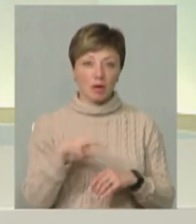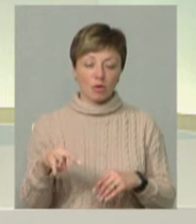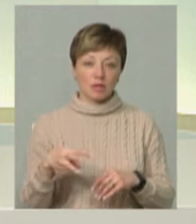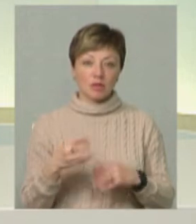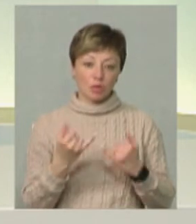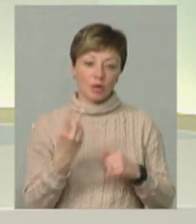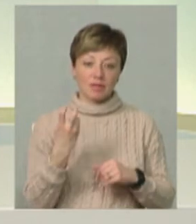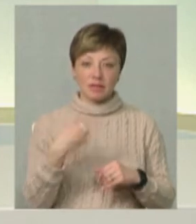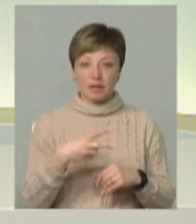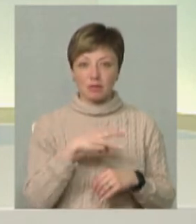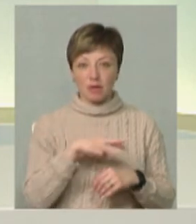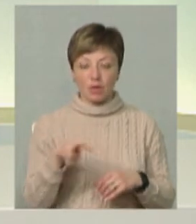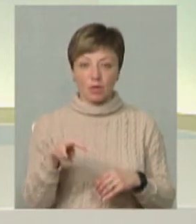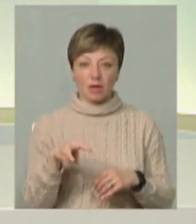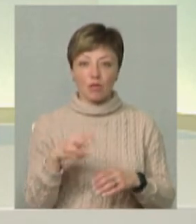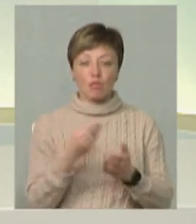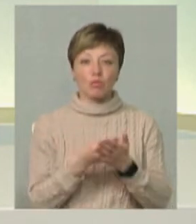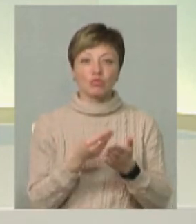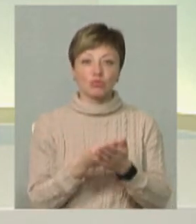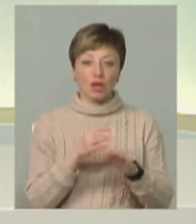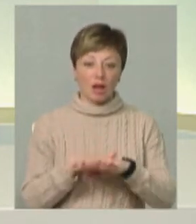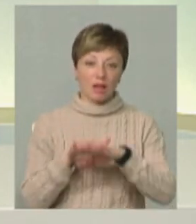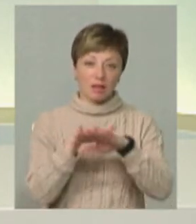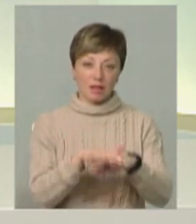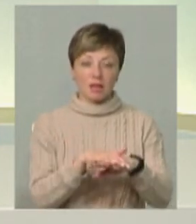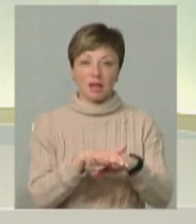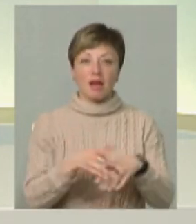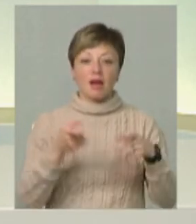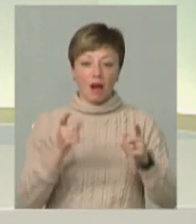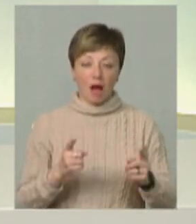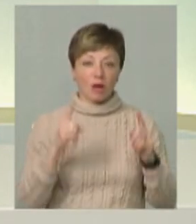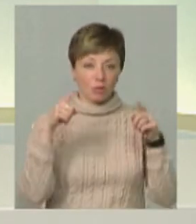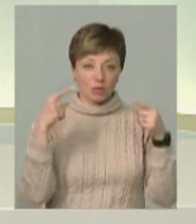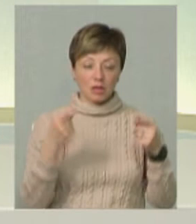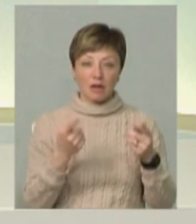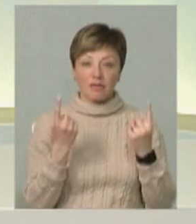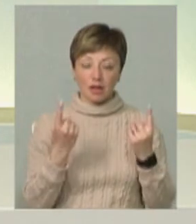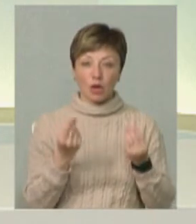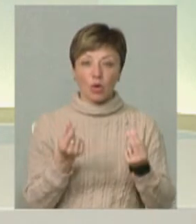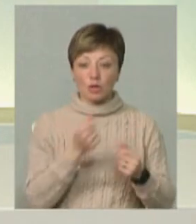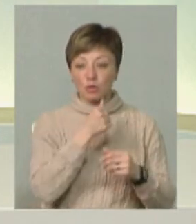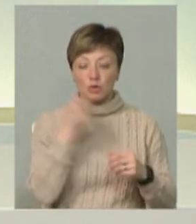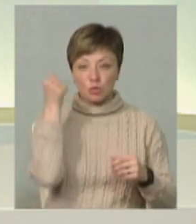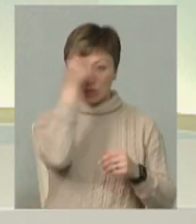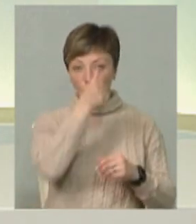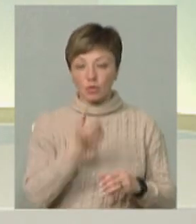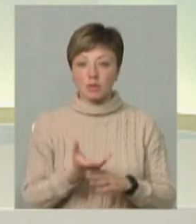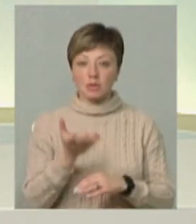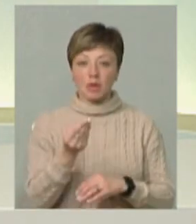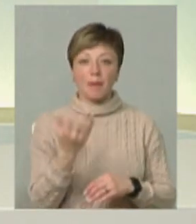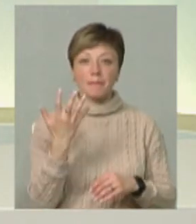220 мільйонів в бюджет. Це реально колосальні гроші. Минулого року ми заплатили